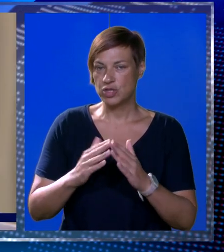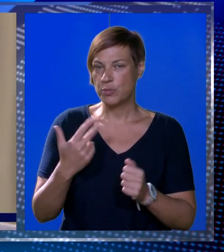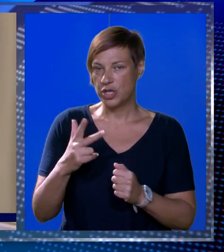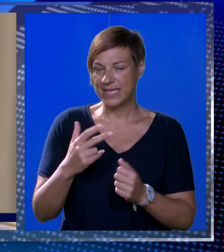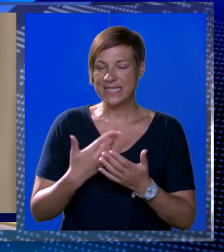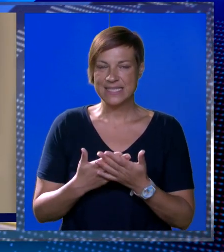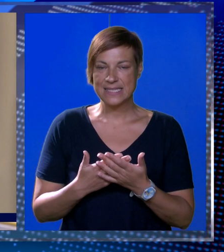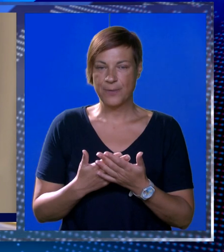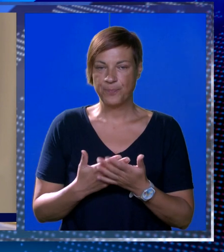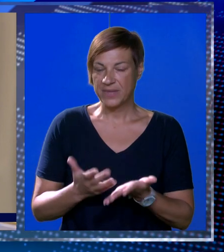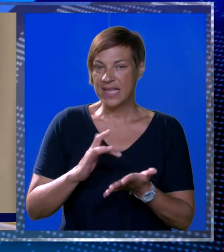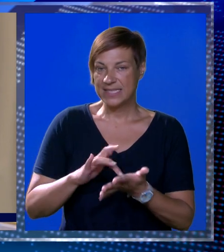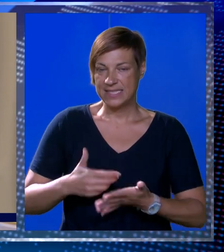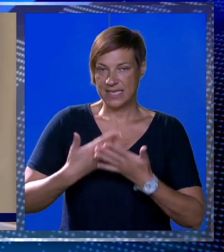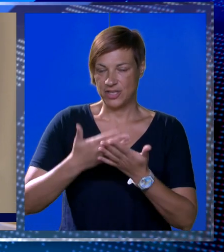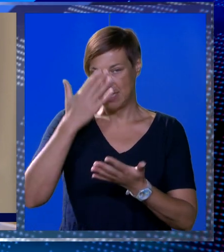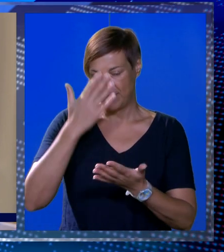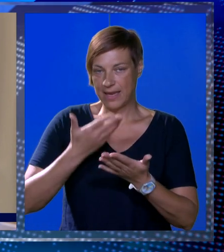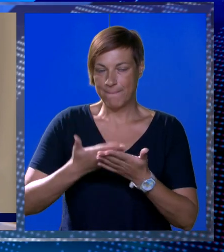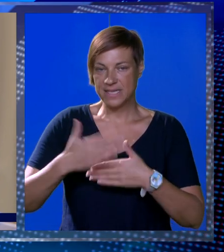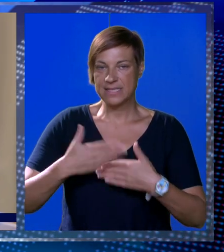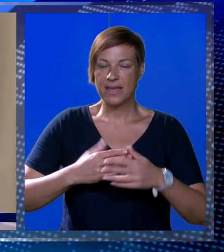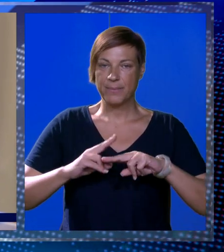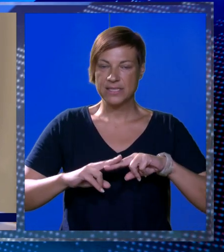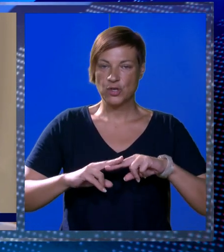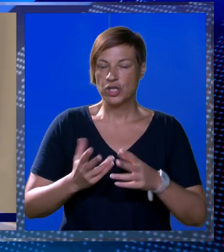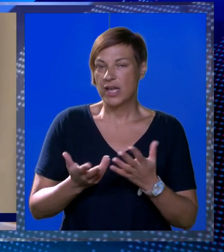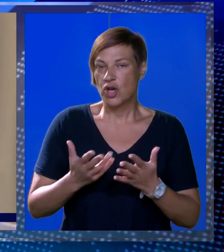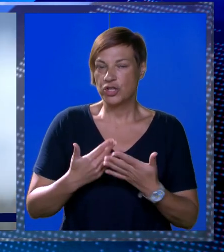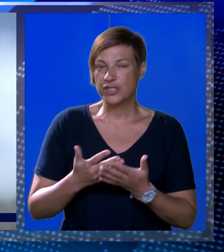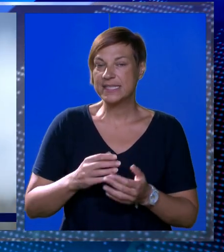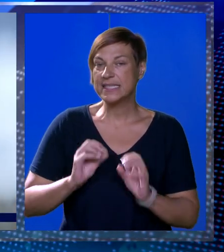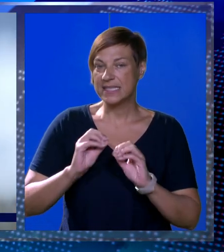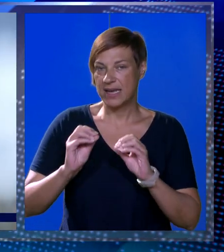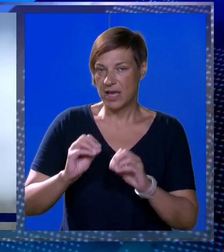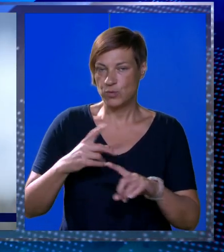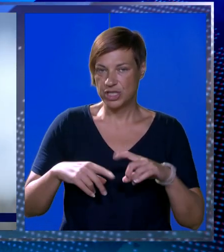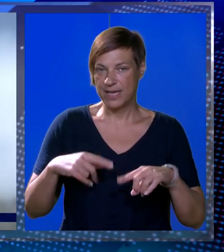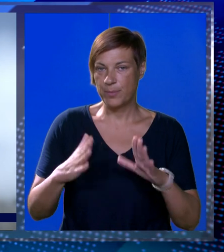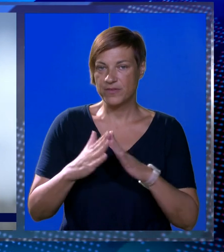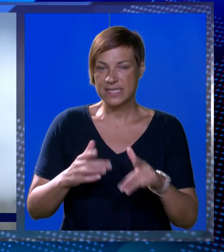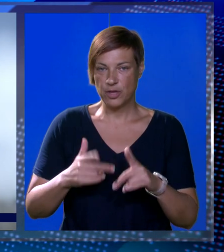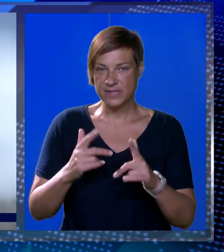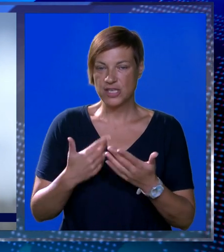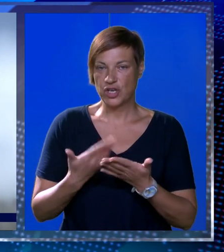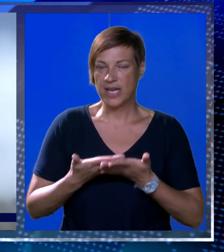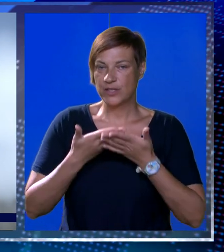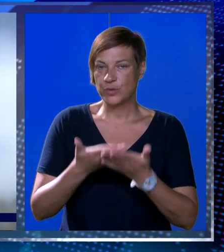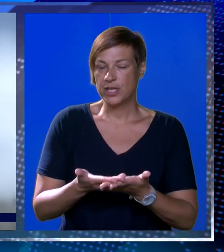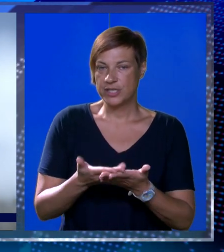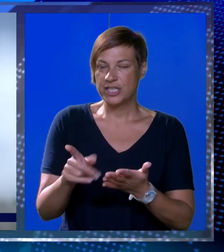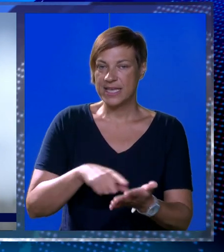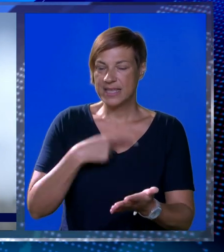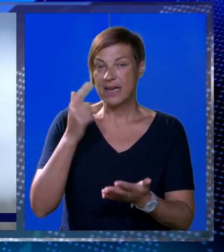30. Svrha dodjeljivanja priznanja između ostalog odnosi se na učenje o povijesti i domovinskom ratu te